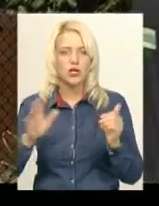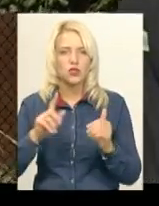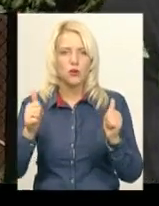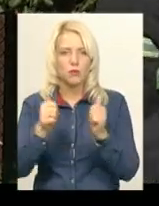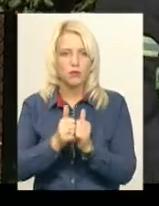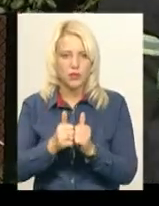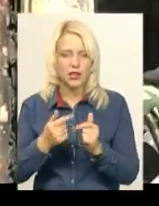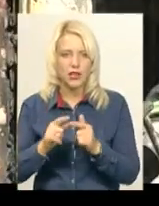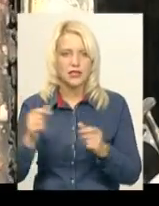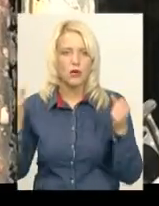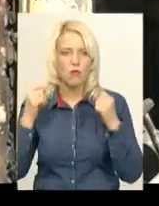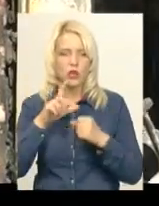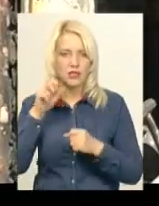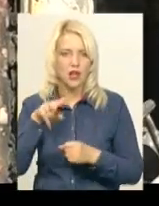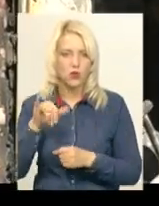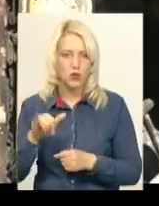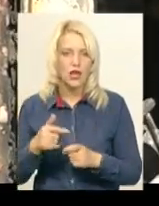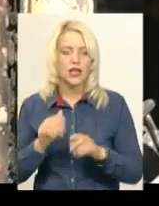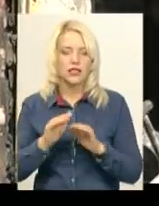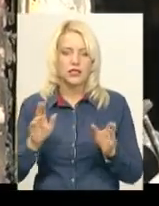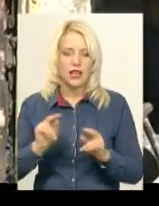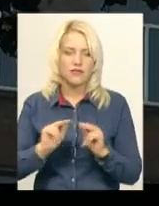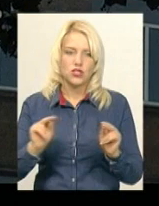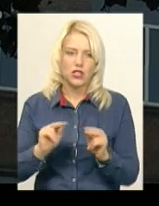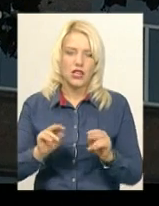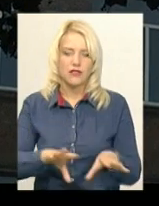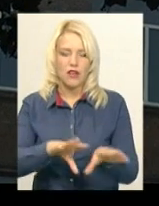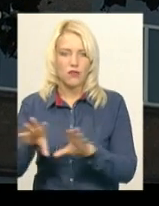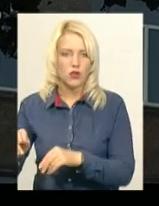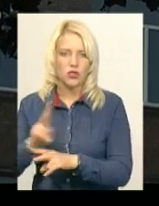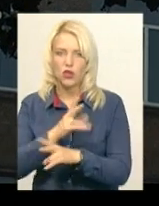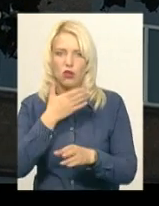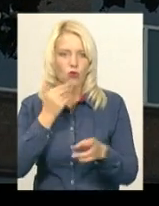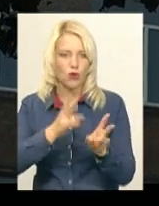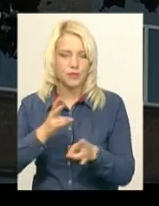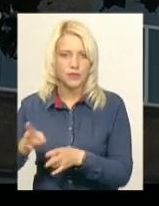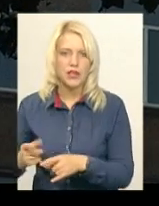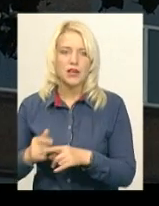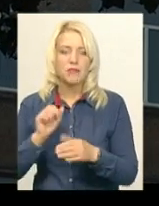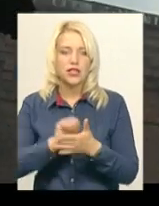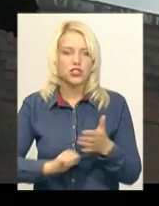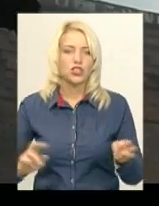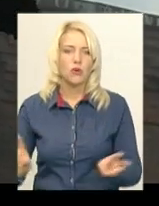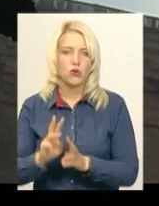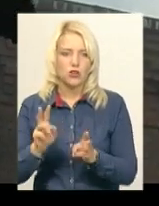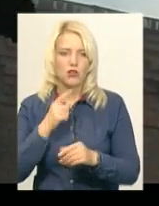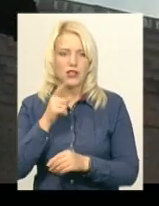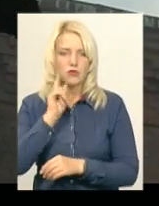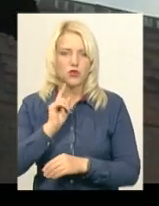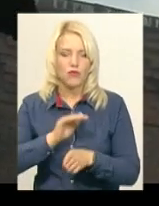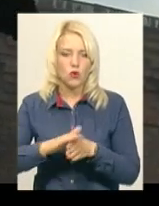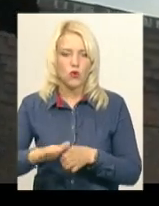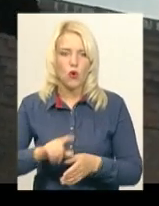поверсі школи поряд зі спортзалом. Дітей та вчителів евакуювали, ніхто не травмувався. Причини пожежі, сказав тимчасово